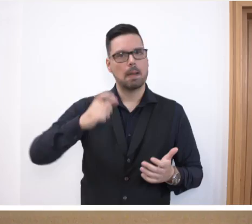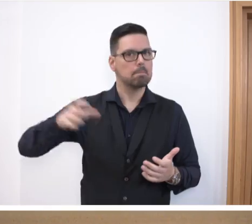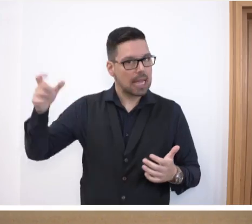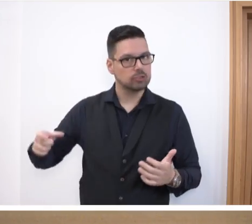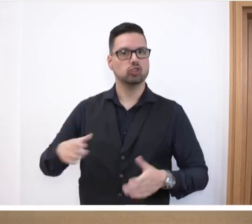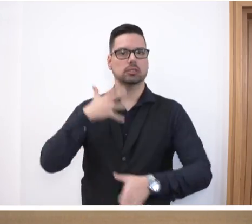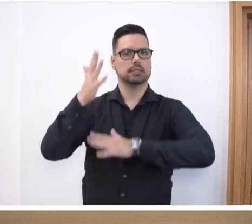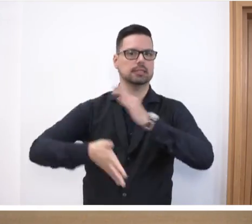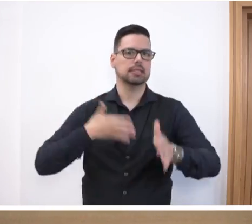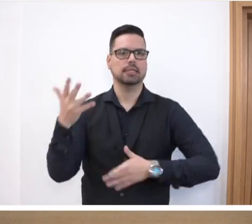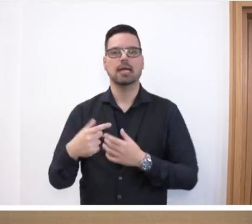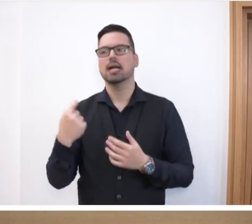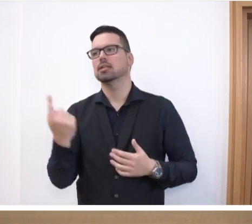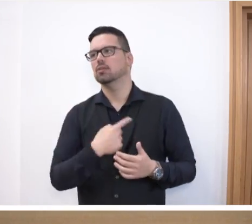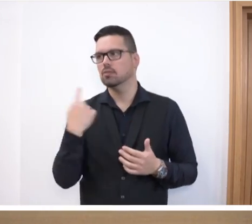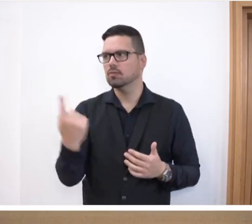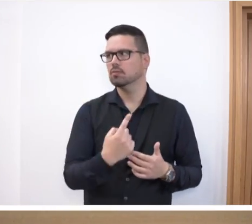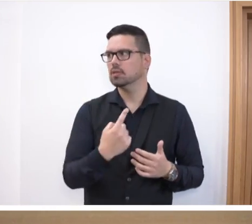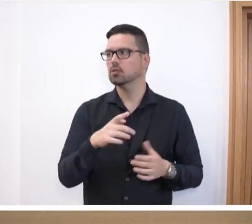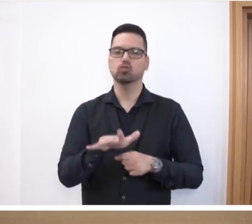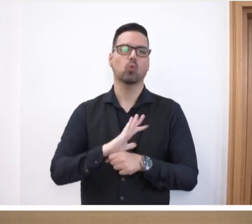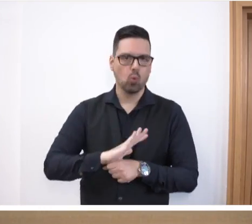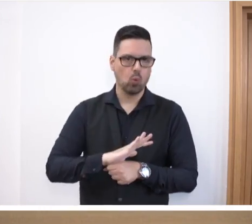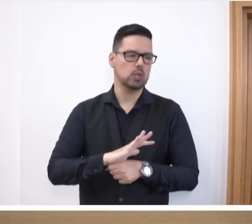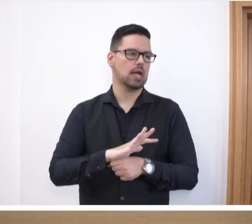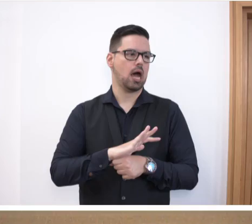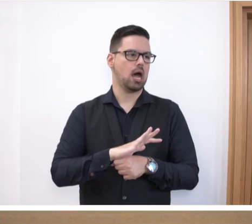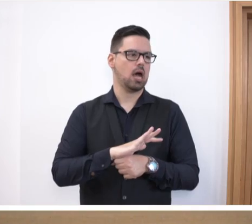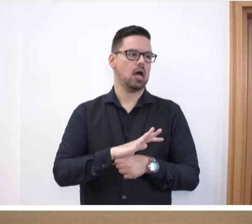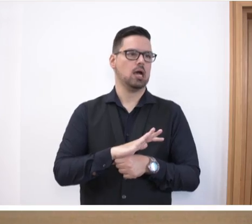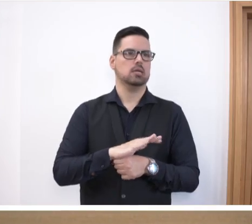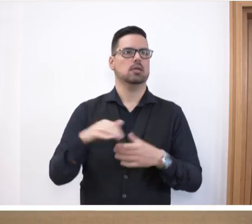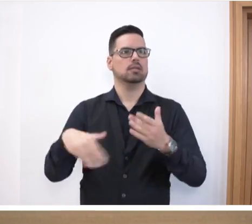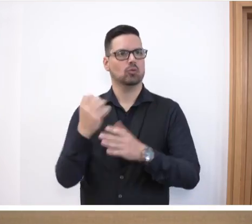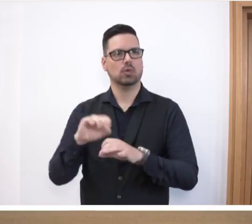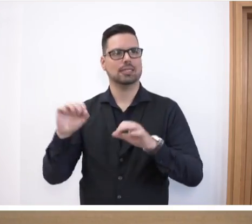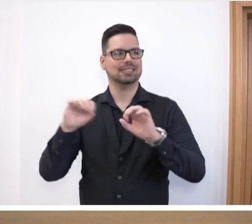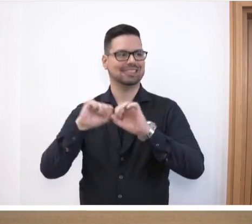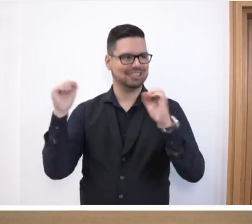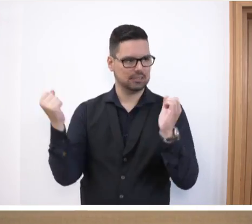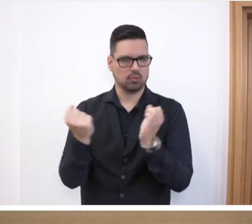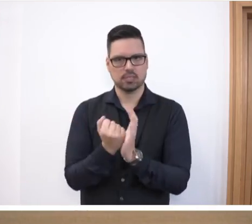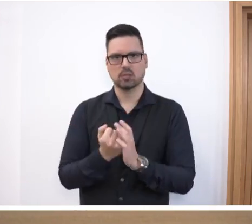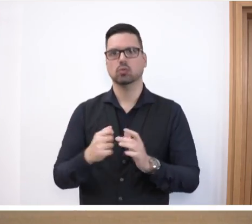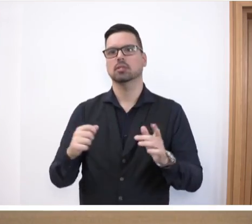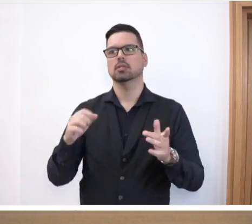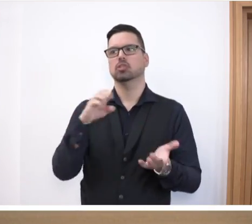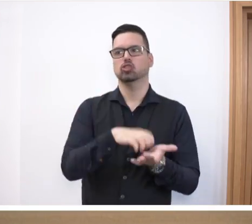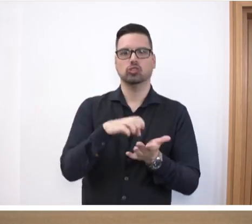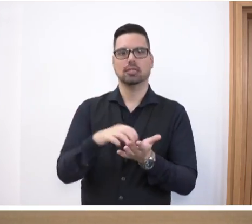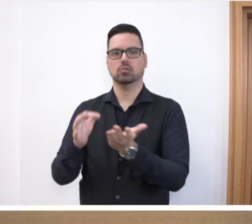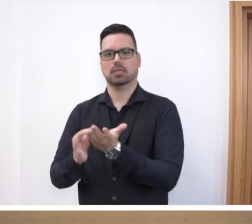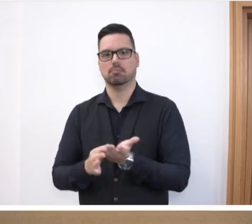wird, wir sind durch Corona ja in einer ganz neuen Situation. Unsere Städte und Gemeinden